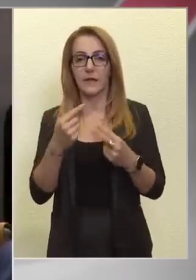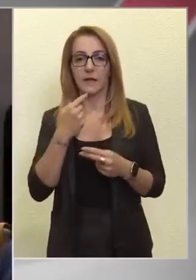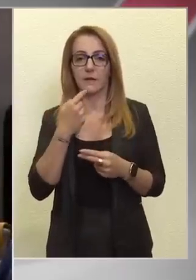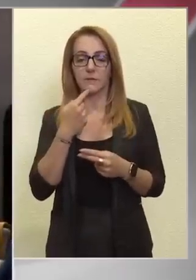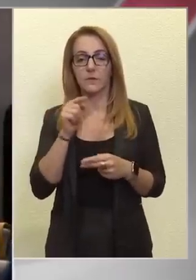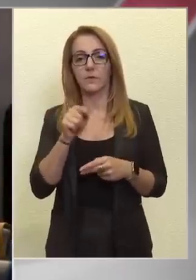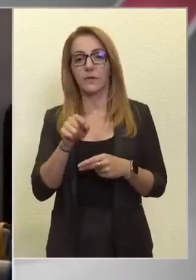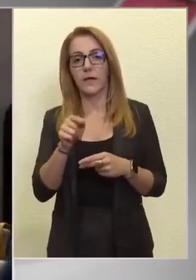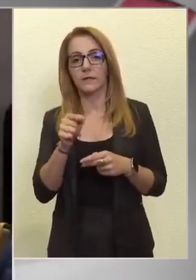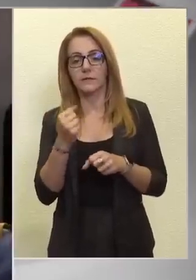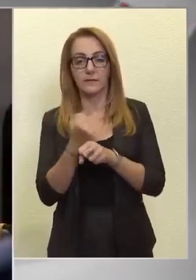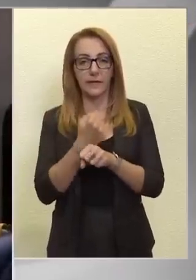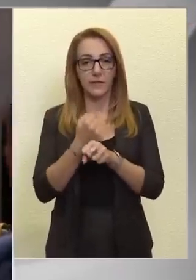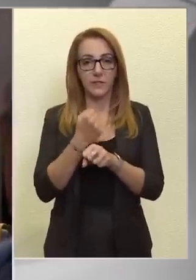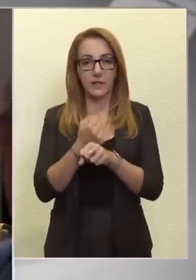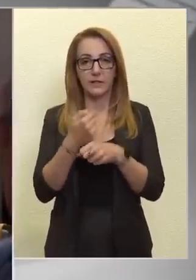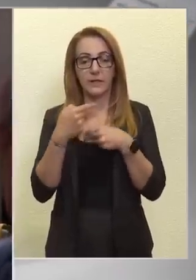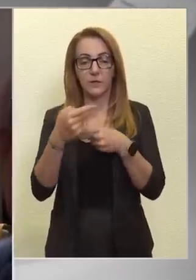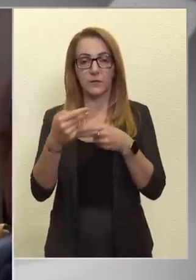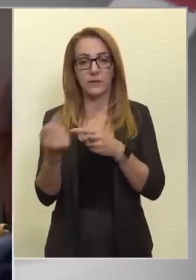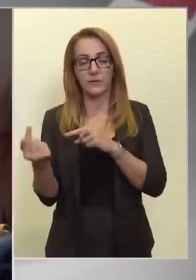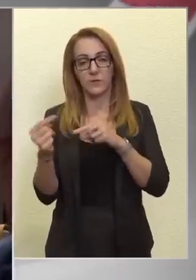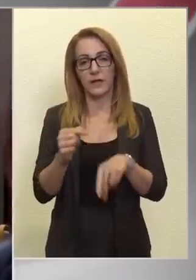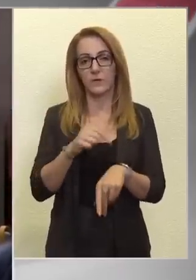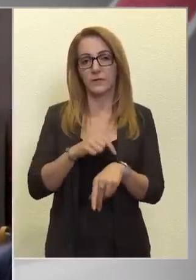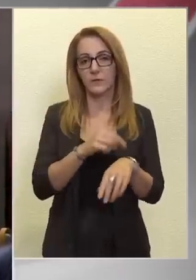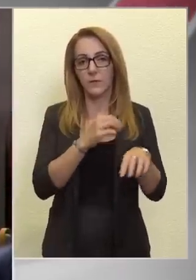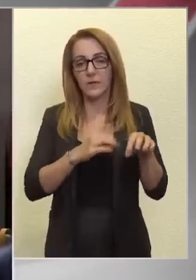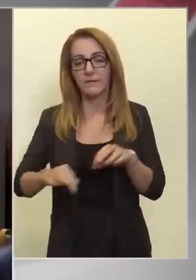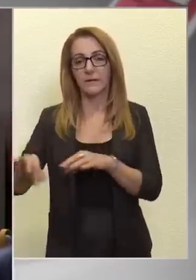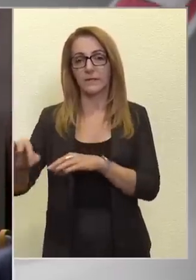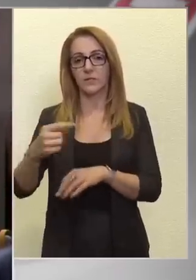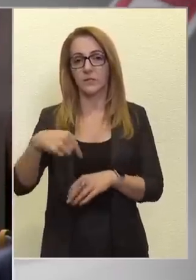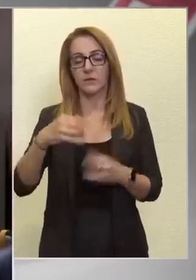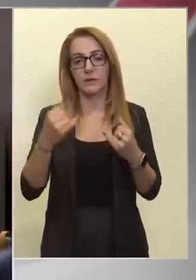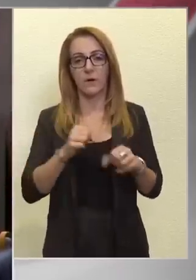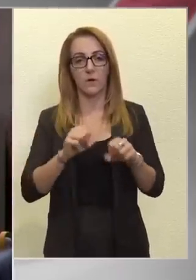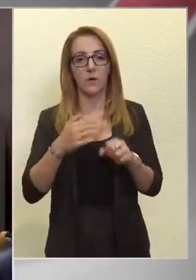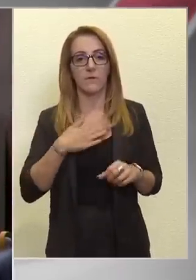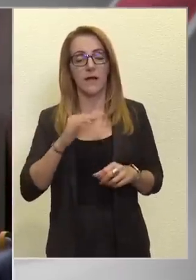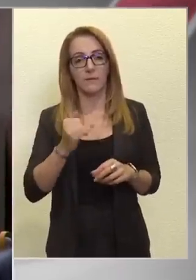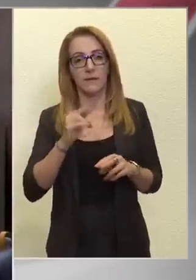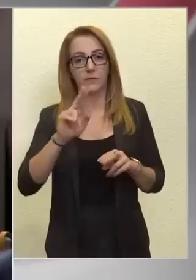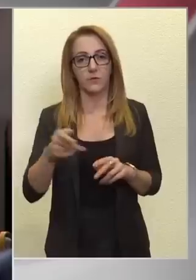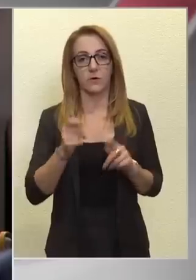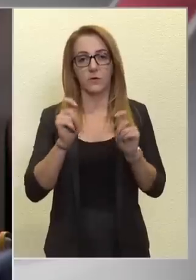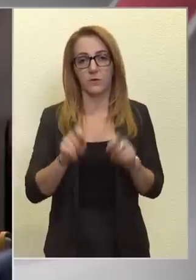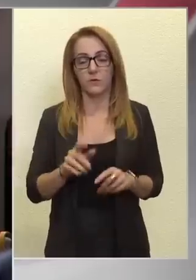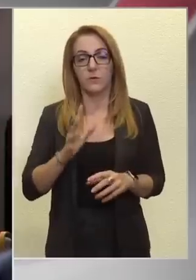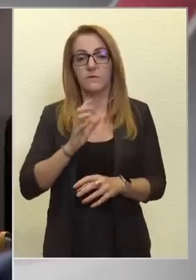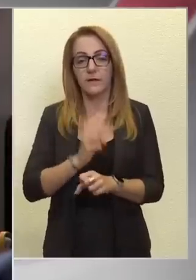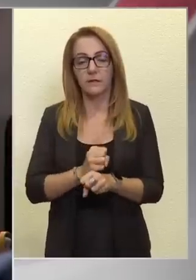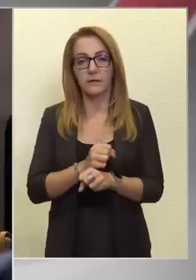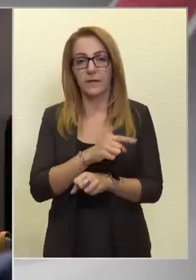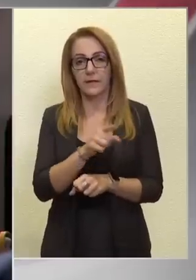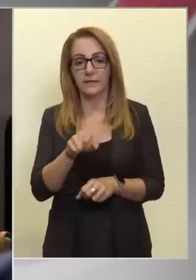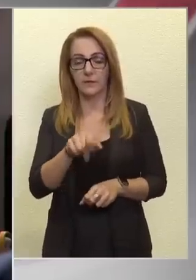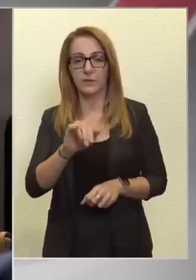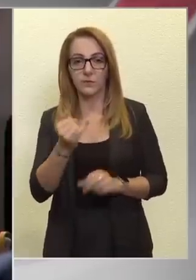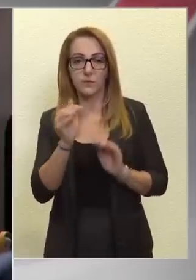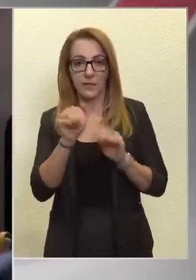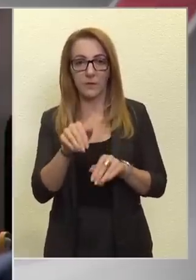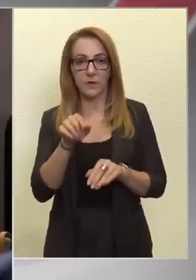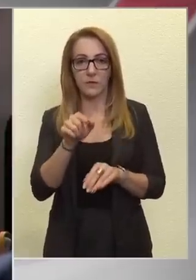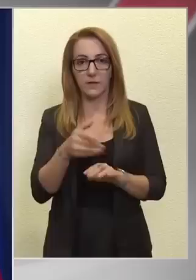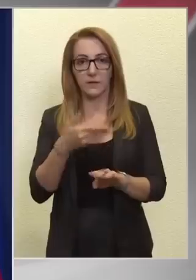teljesítették a küldetésüket, eljött az idő, hogy kivezessék őket, ma akkor mégis arról döntött, hogy fenntartják ezeket. Ön is támogatta